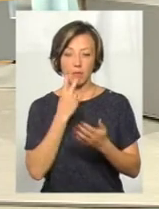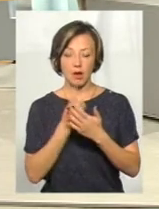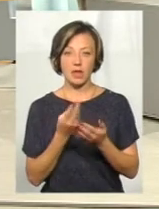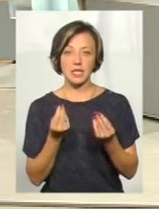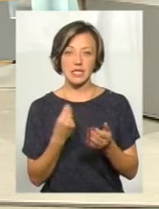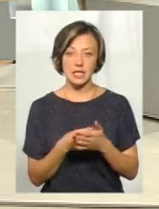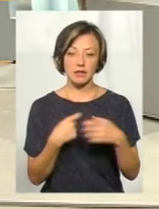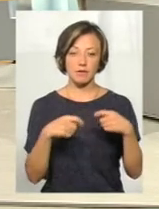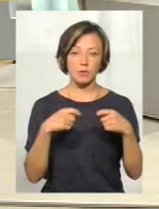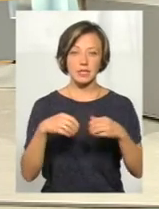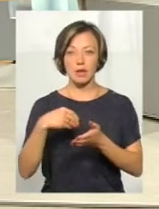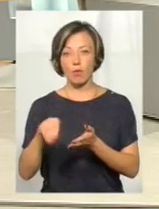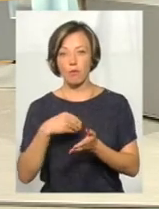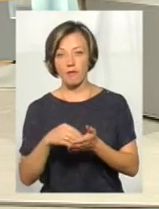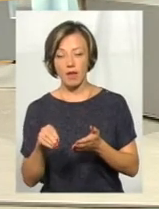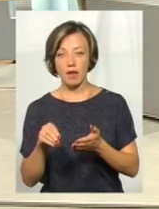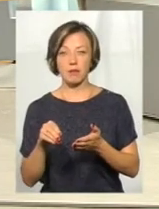відпускними, закупівельними,